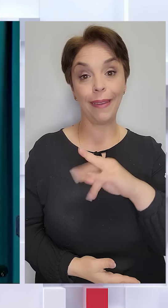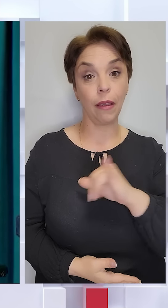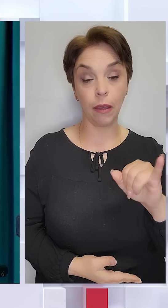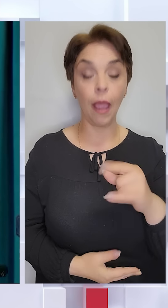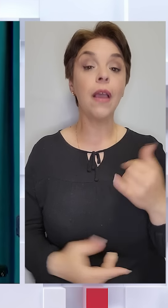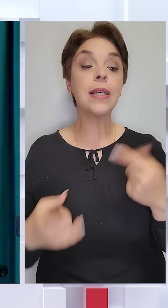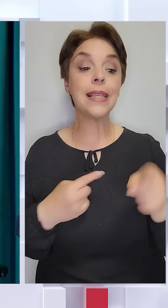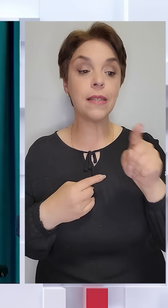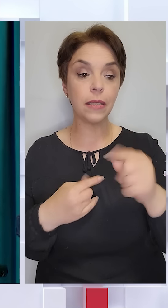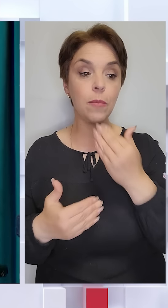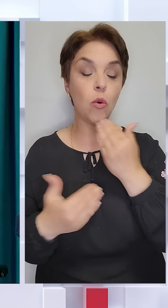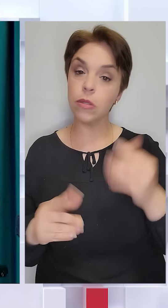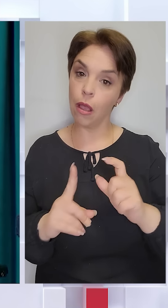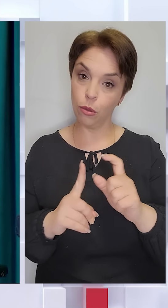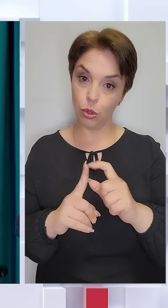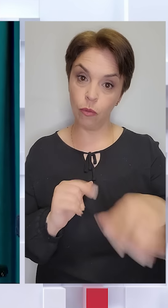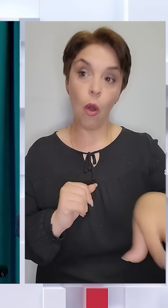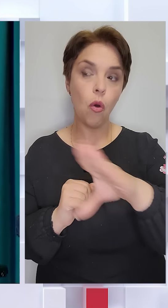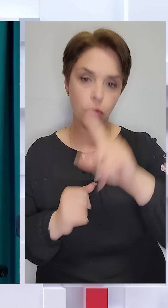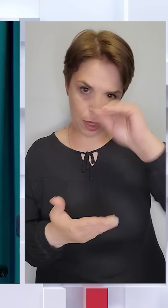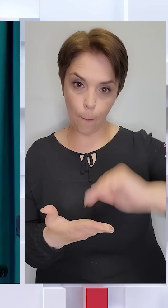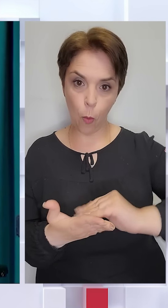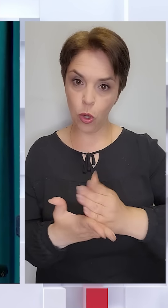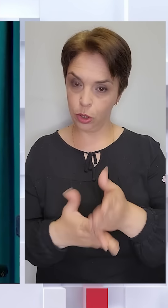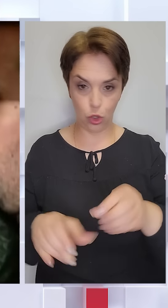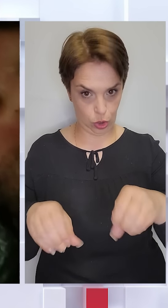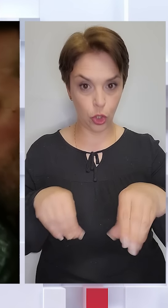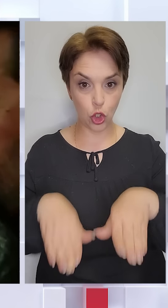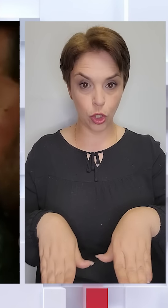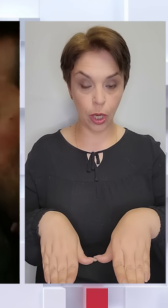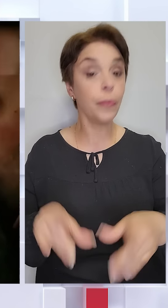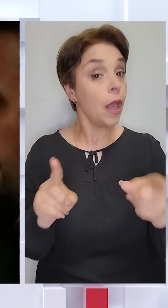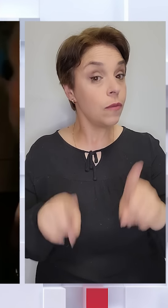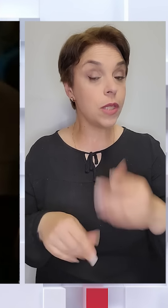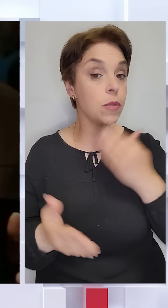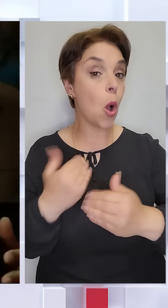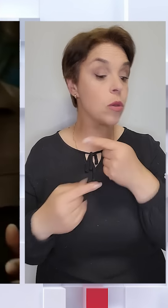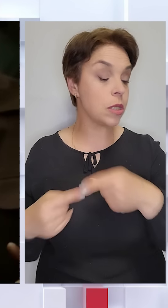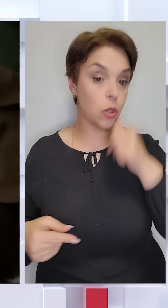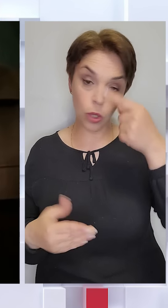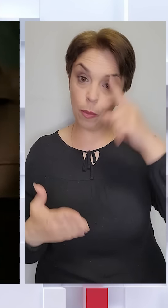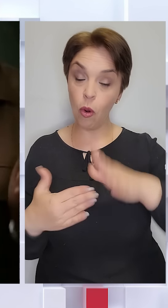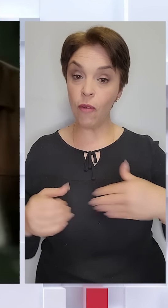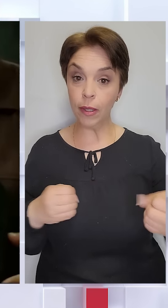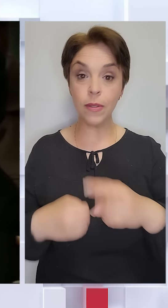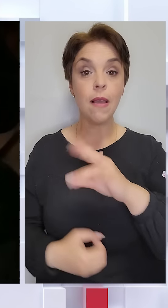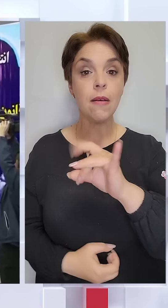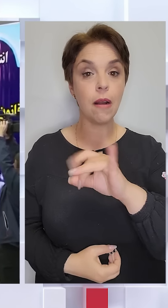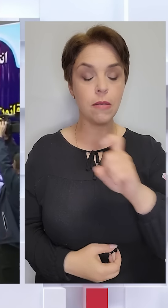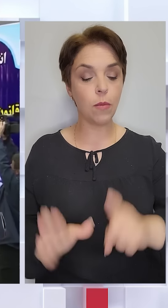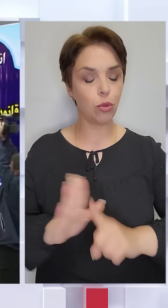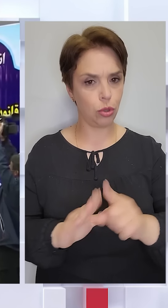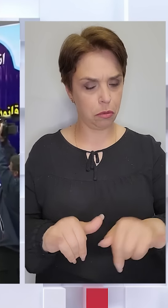саме за ним останнє слово у всіх геополітичних рішеннях. Втім, за останні роки, переконують фахівці, Раїсі почав